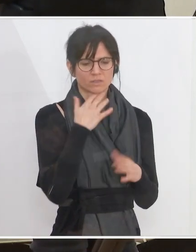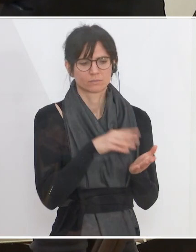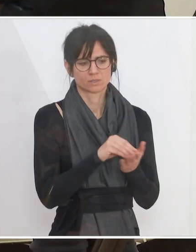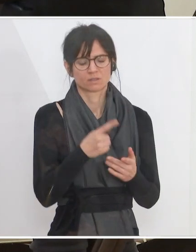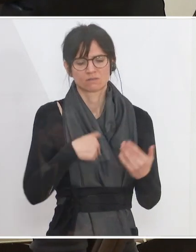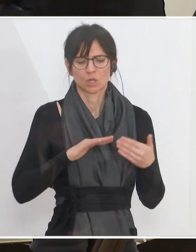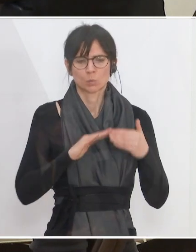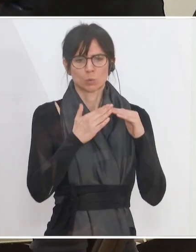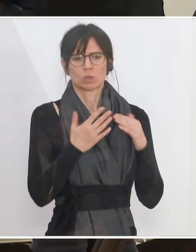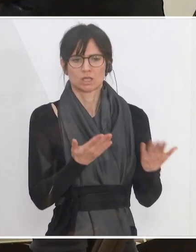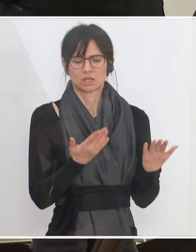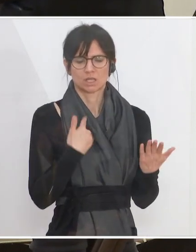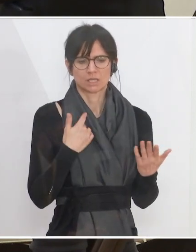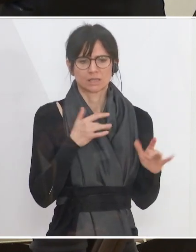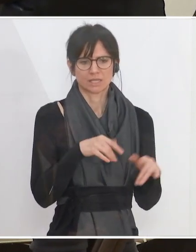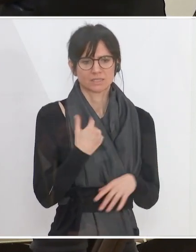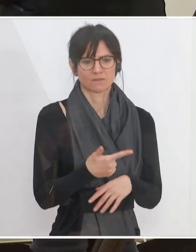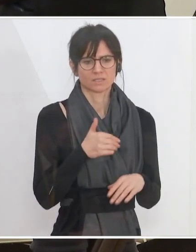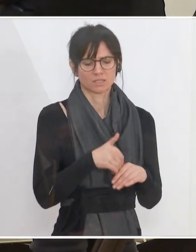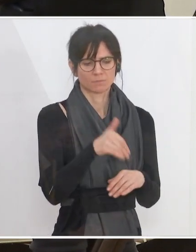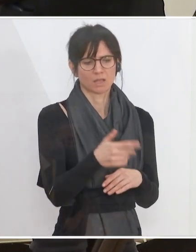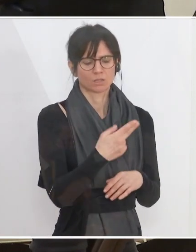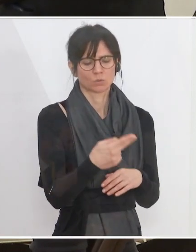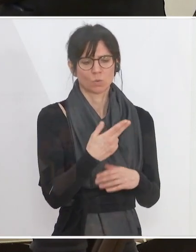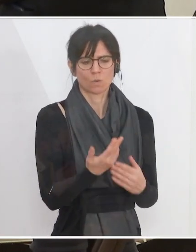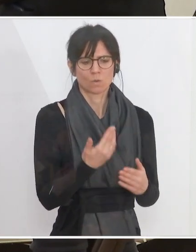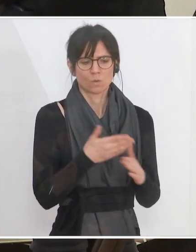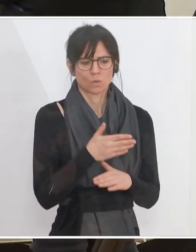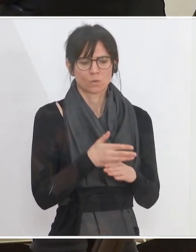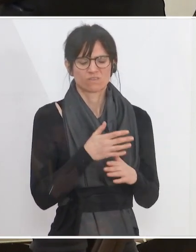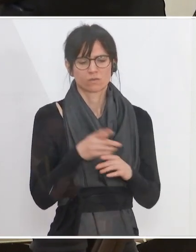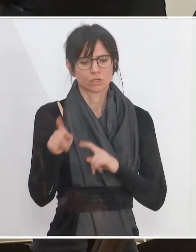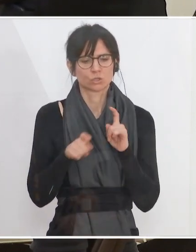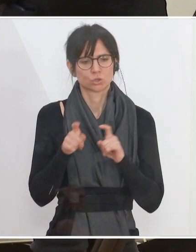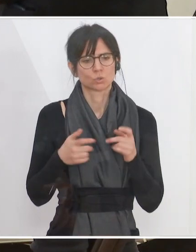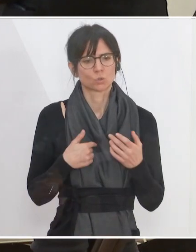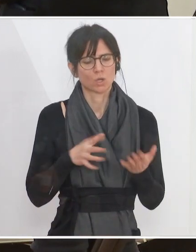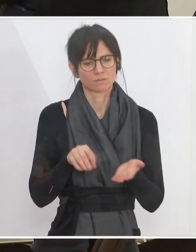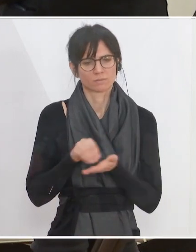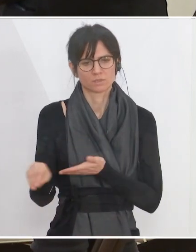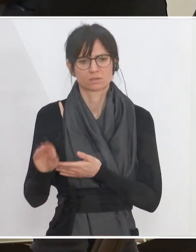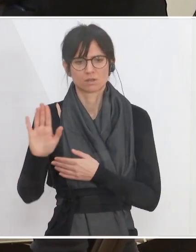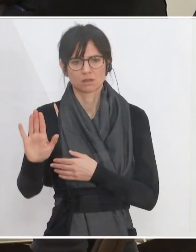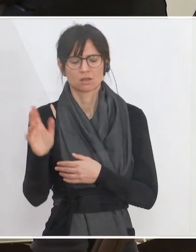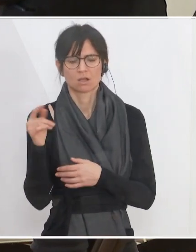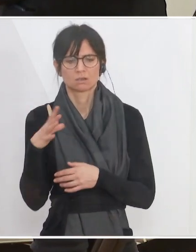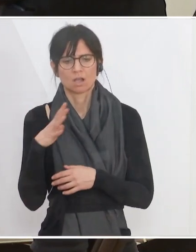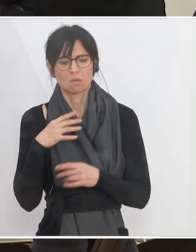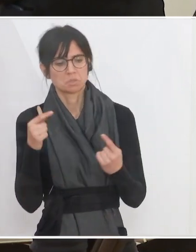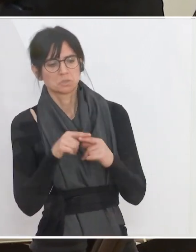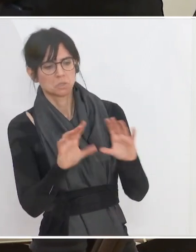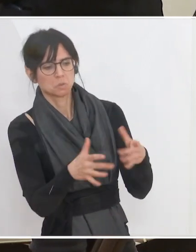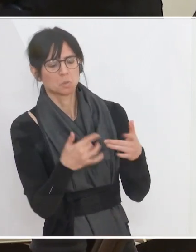Community geben fast 20 Milliarden Euro für Topf, Steuertopf, ja. Aber eure Zielgruppe,